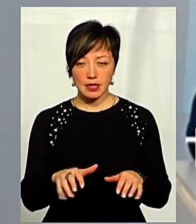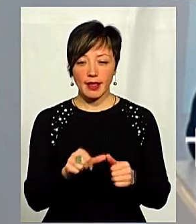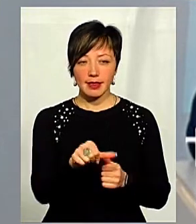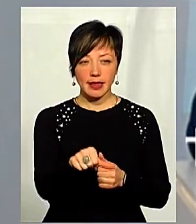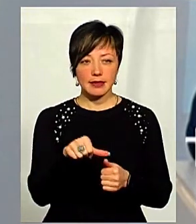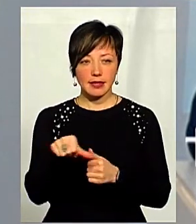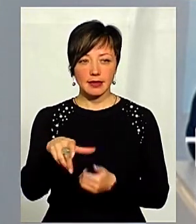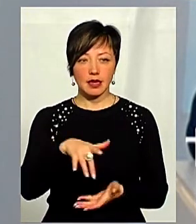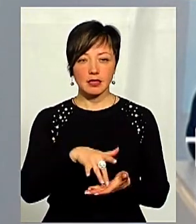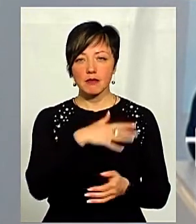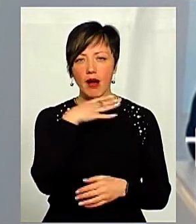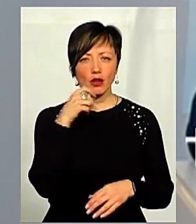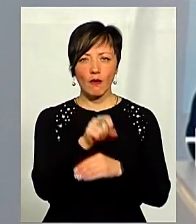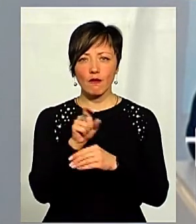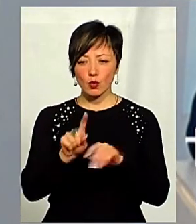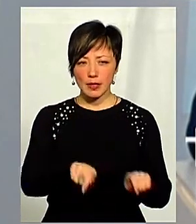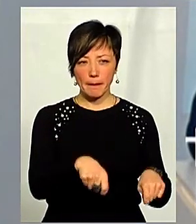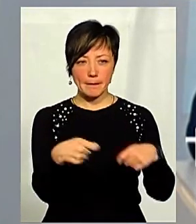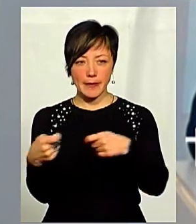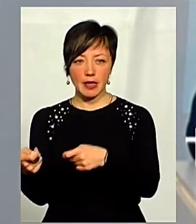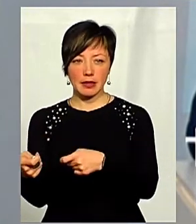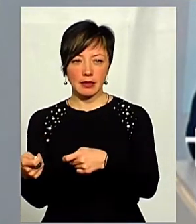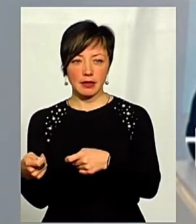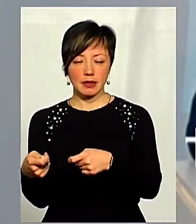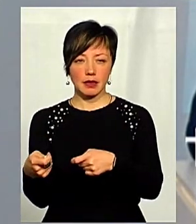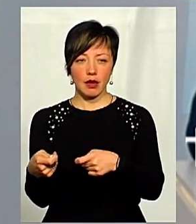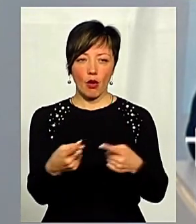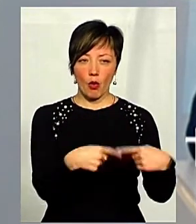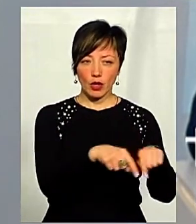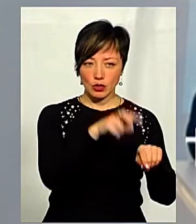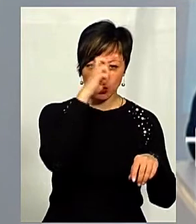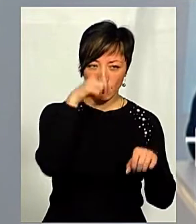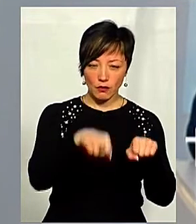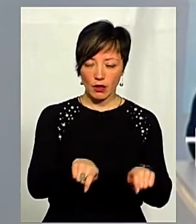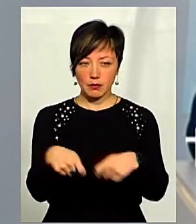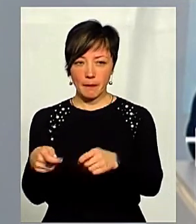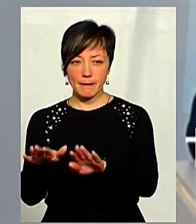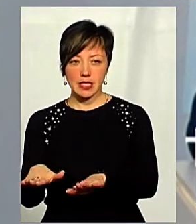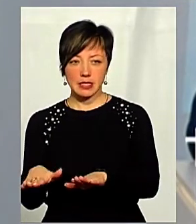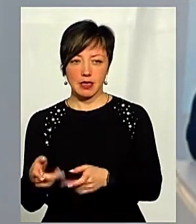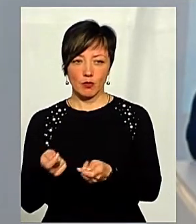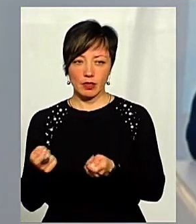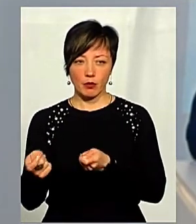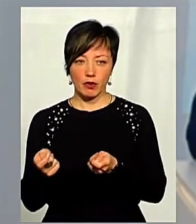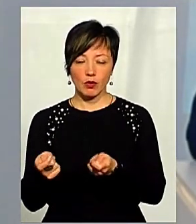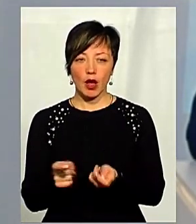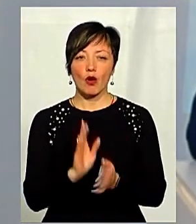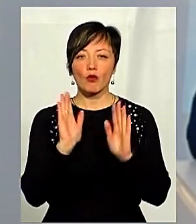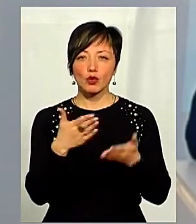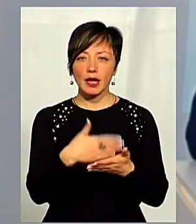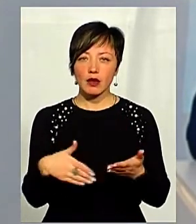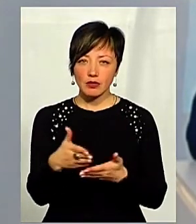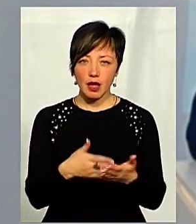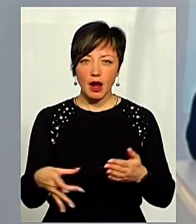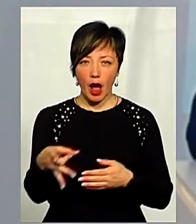децентралізації. Багато функцій будуть передані з органів державної влади до органів місцевого самоврядування. Будуть ліквідувані